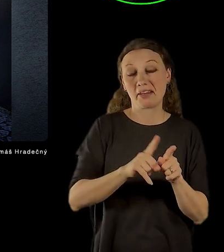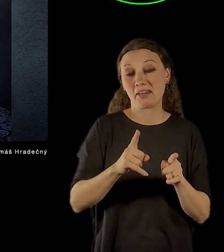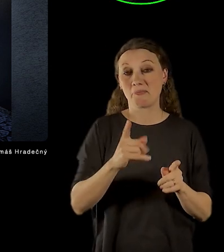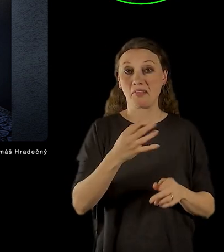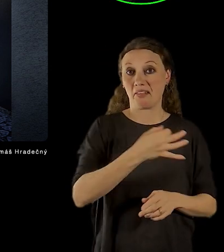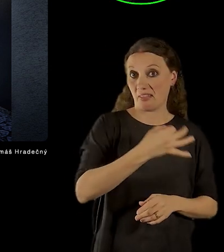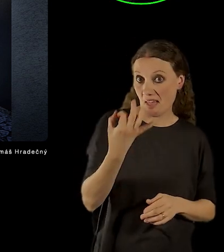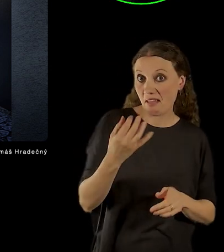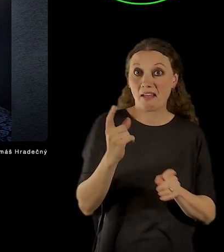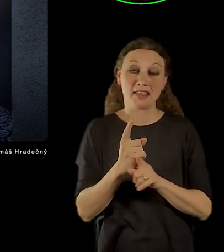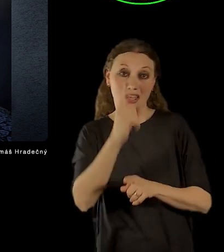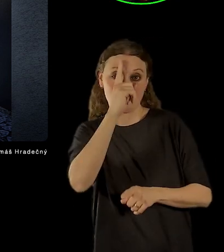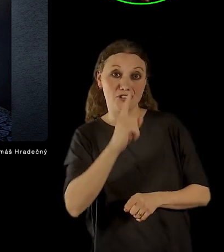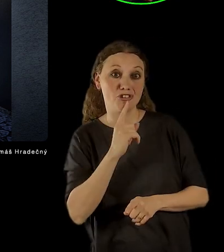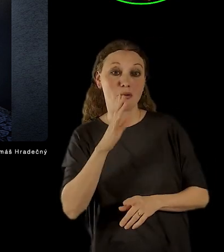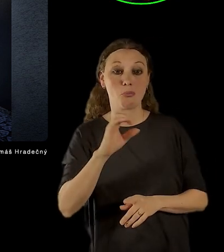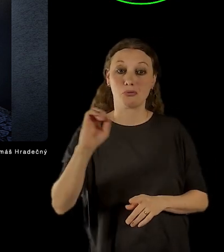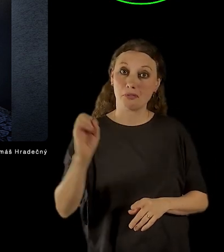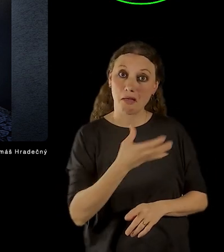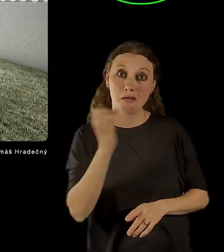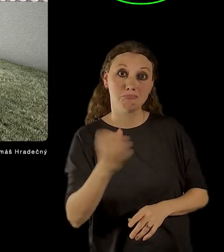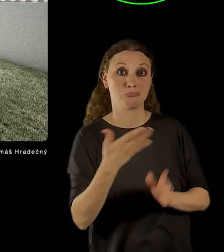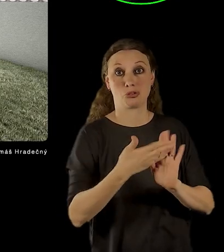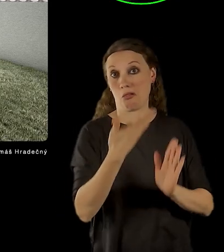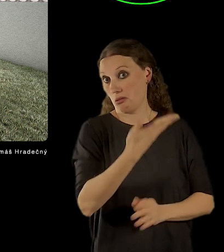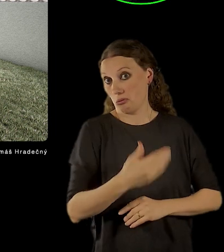víceúčelové využití nádvoří například.